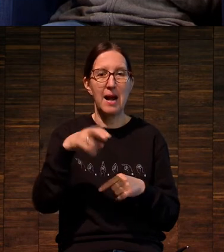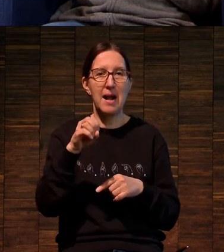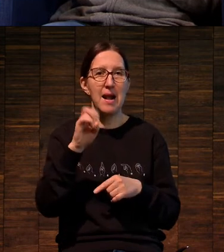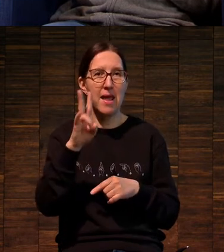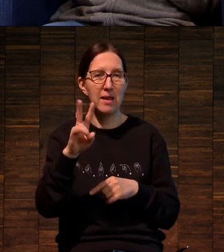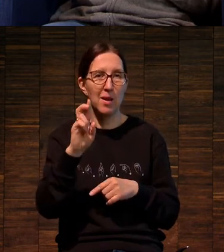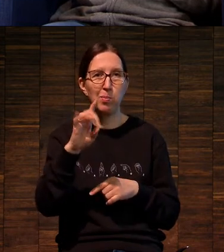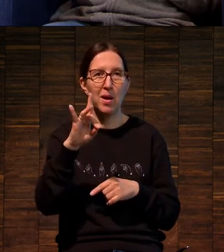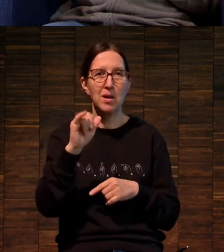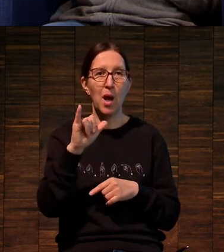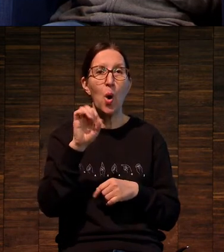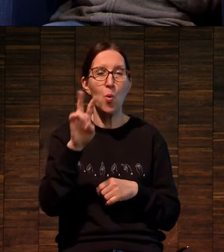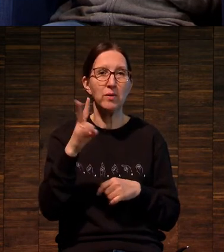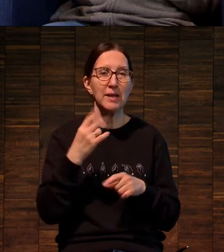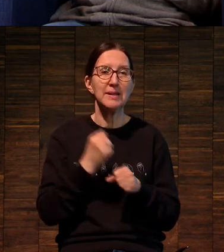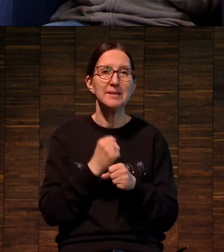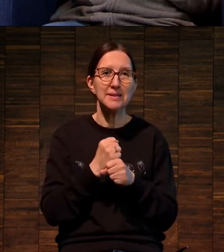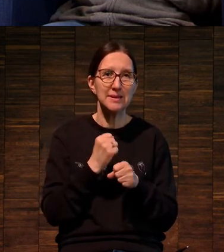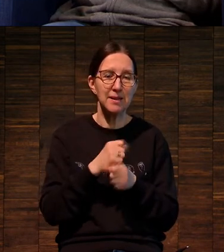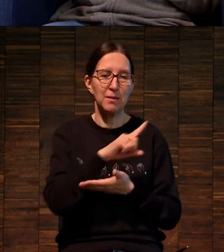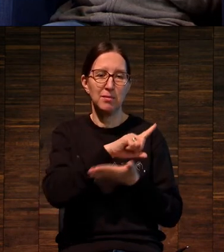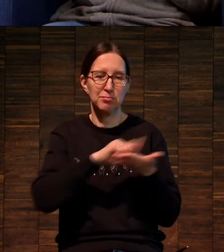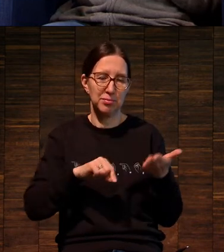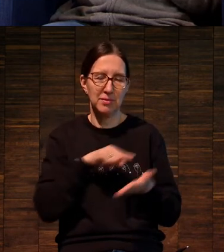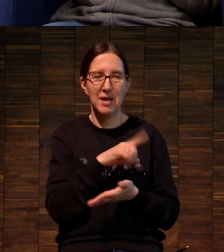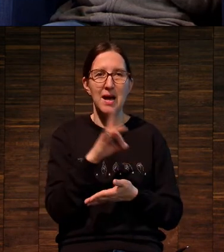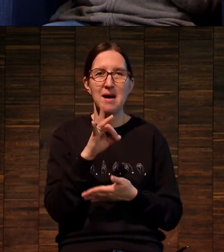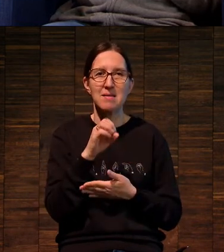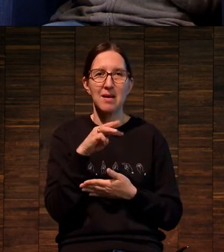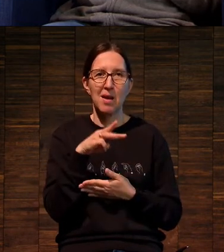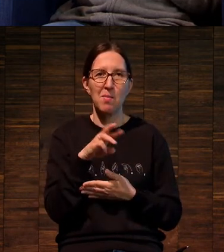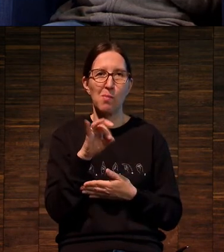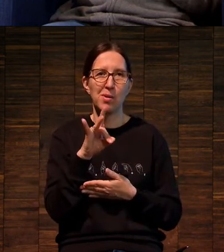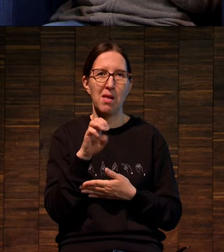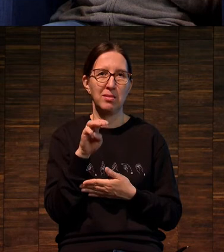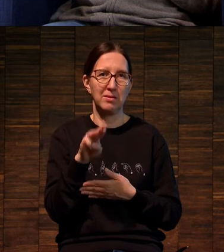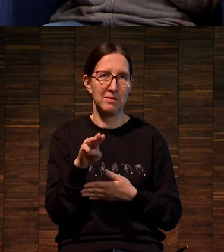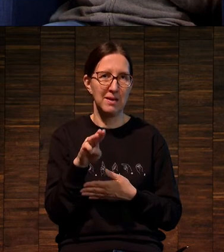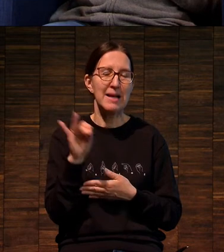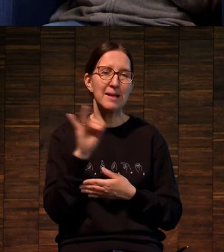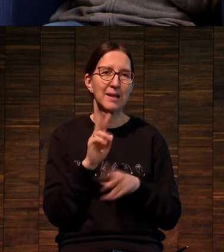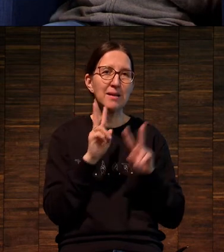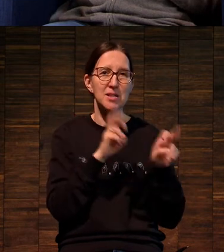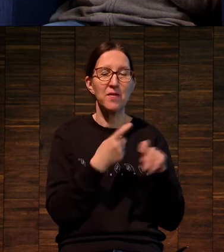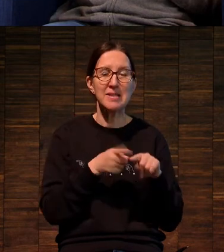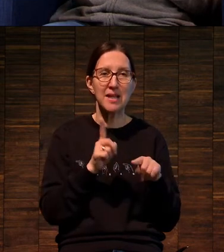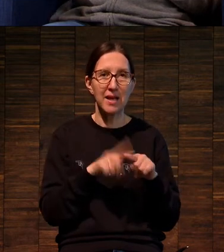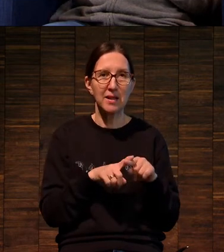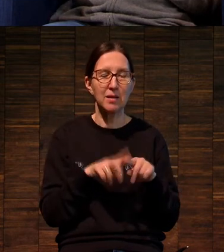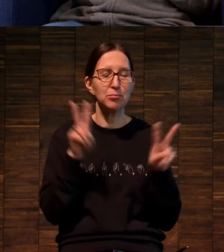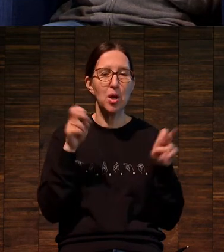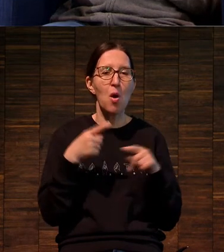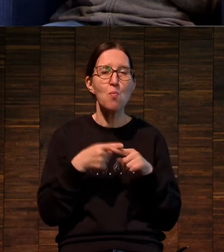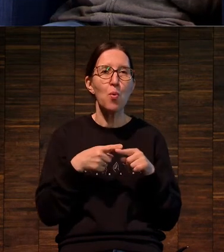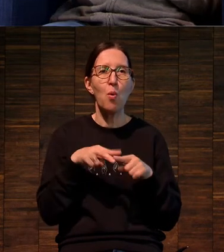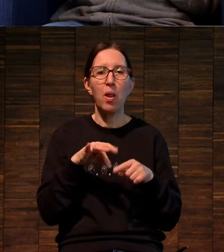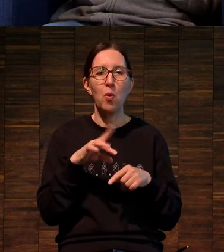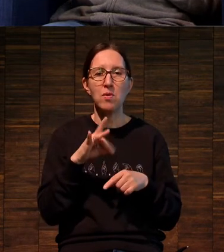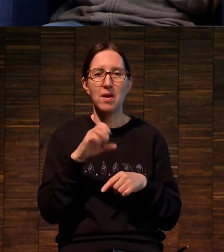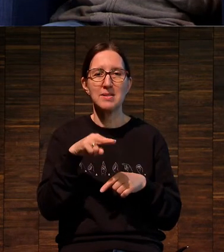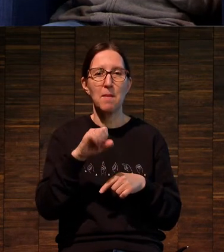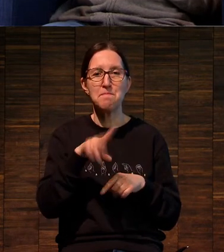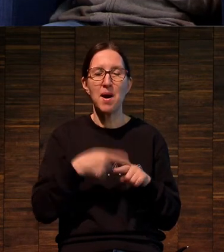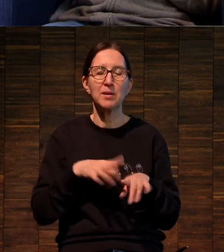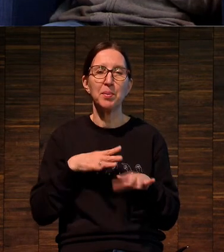который сделал такую реминесценцию на Рембранта. И называется это все полураспад. Это было сделано к